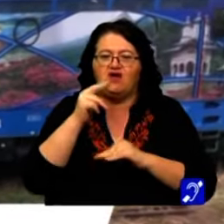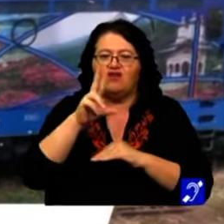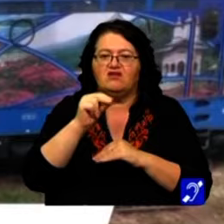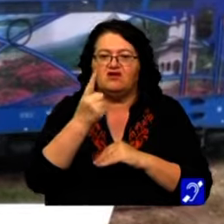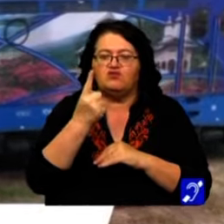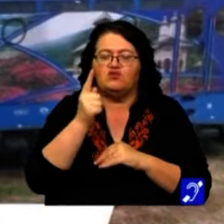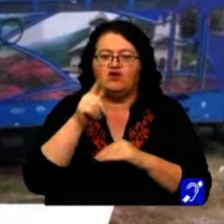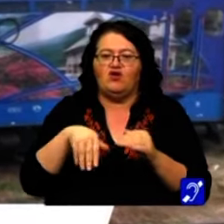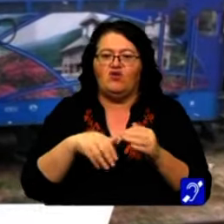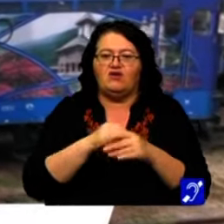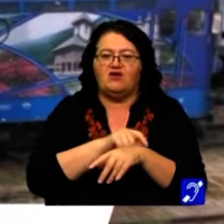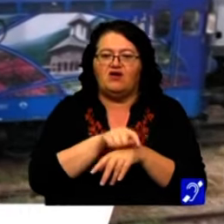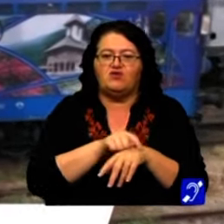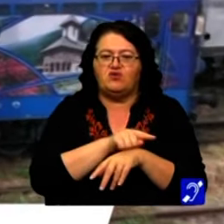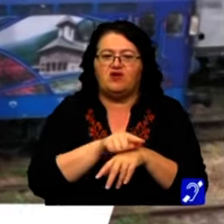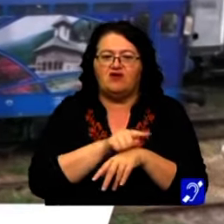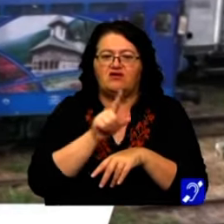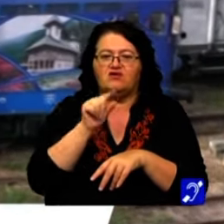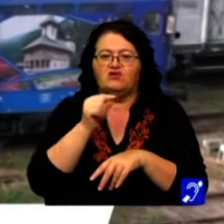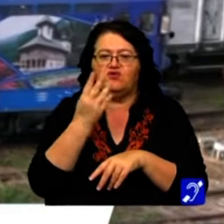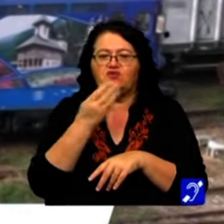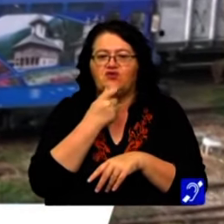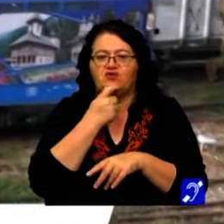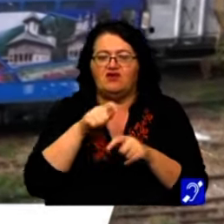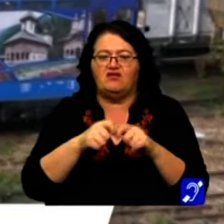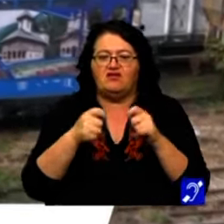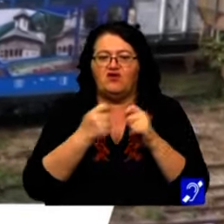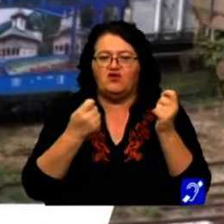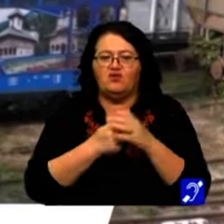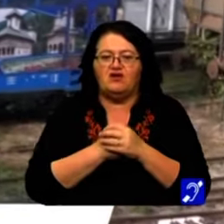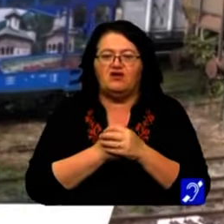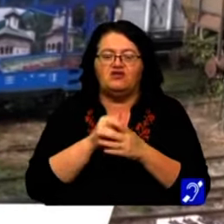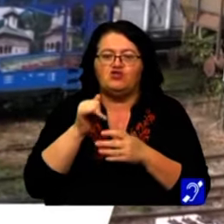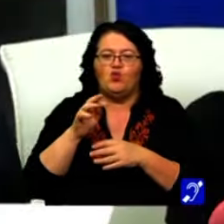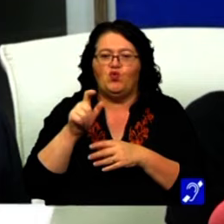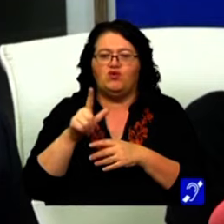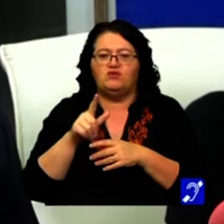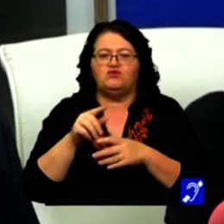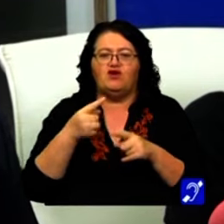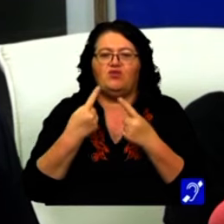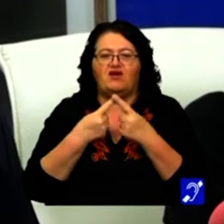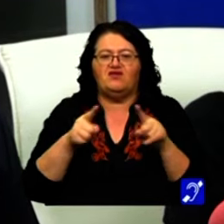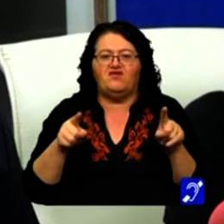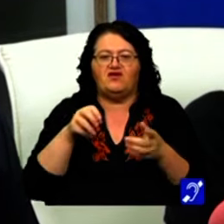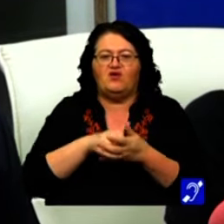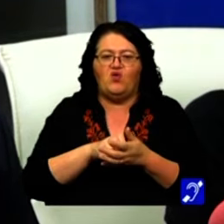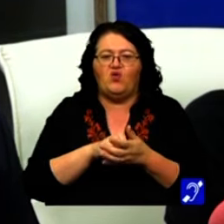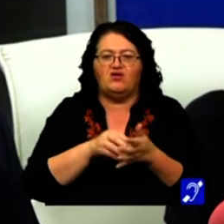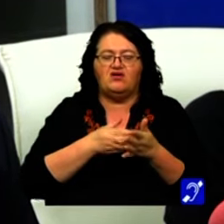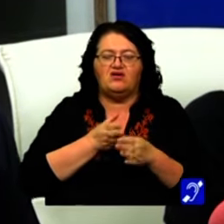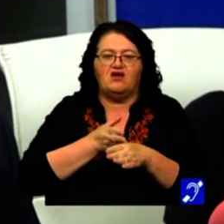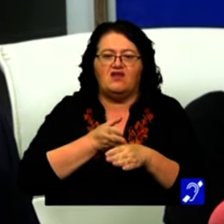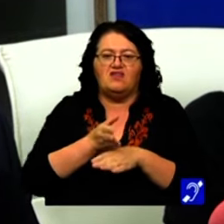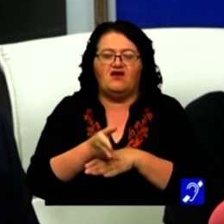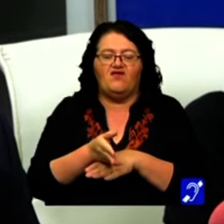kilometri de cale ferată a durat cu întreruperi 24 de ani. Defileul Jiului este cel mai sălbatic defileul care traversează,